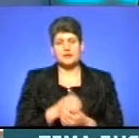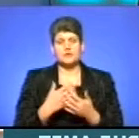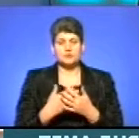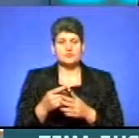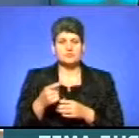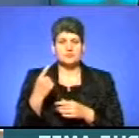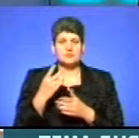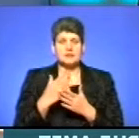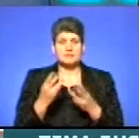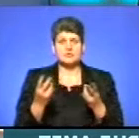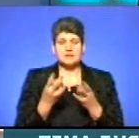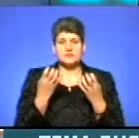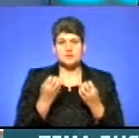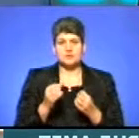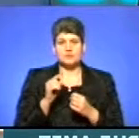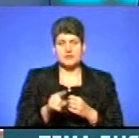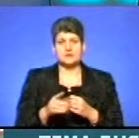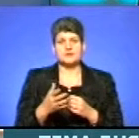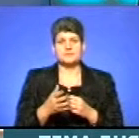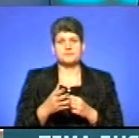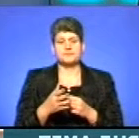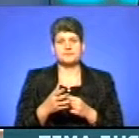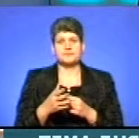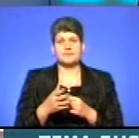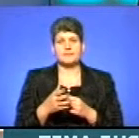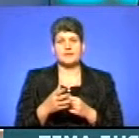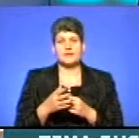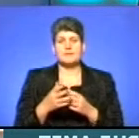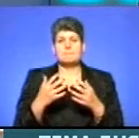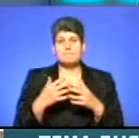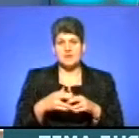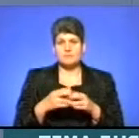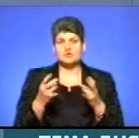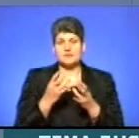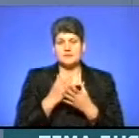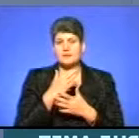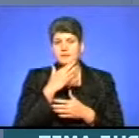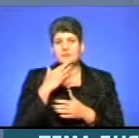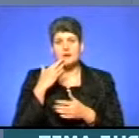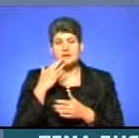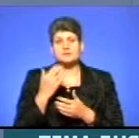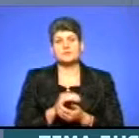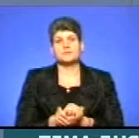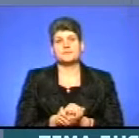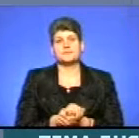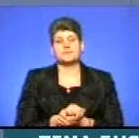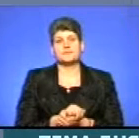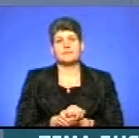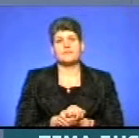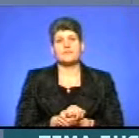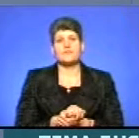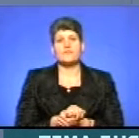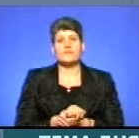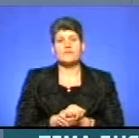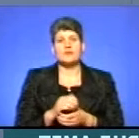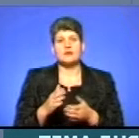Тернопільщині є потреба ще у таких приладах, ви очікуєте, поки отримаєте їх? Потреба є багато, тому що за